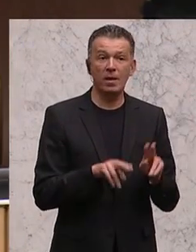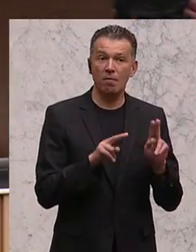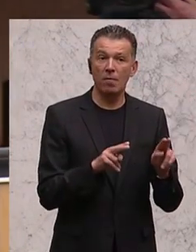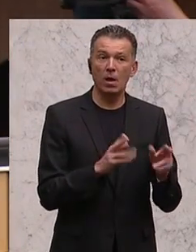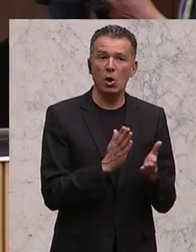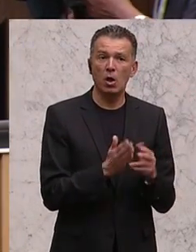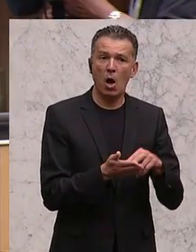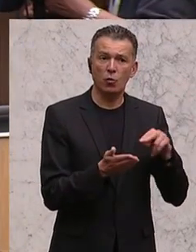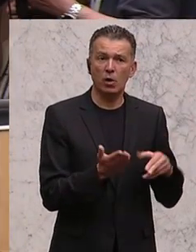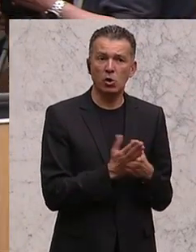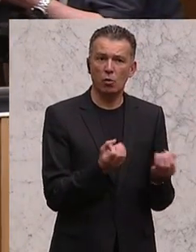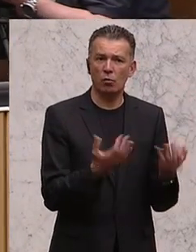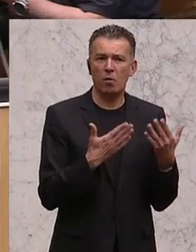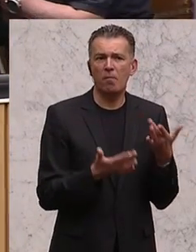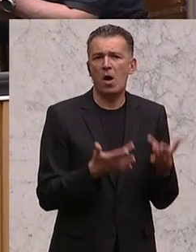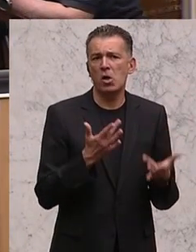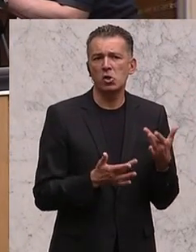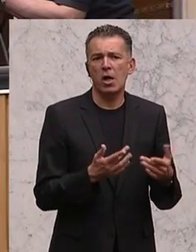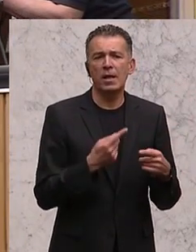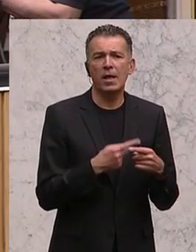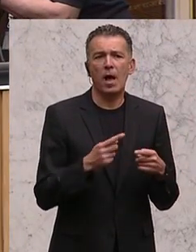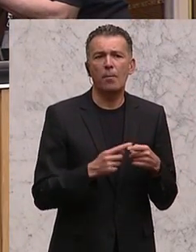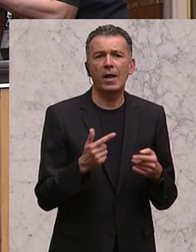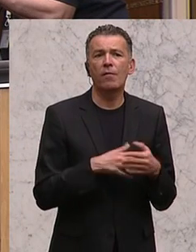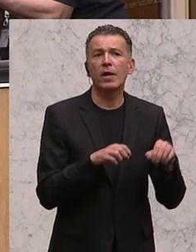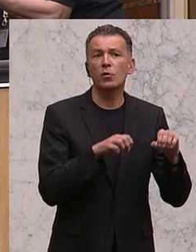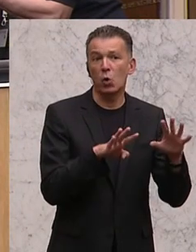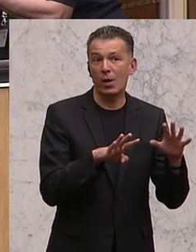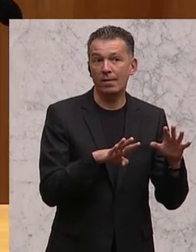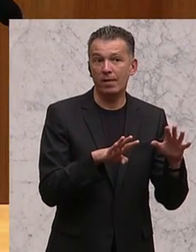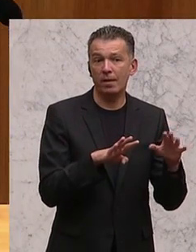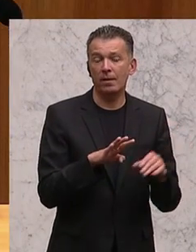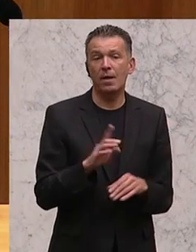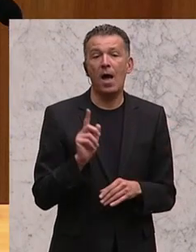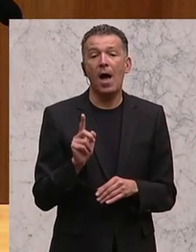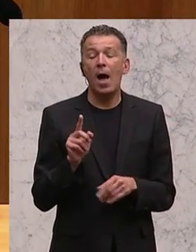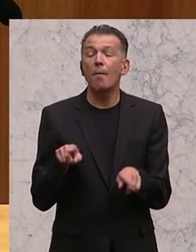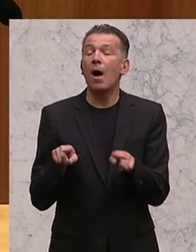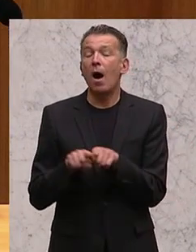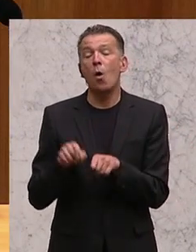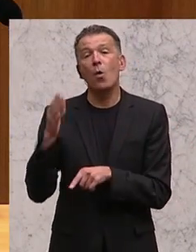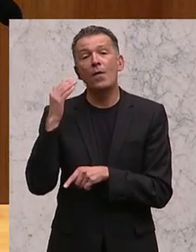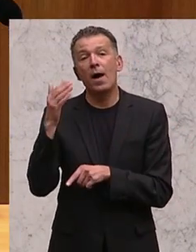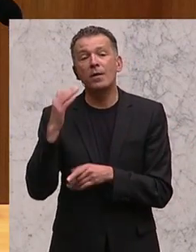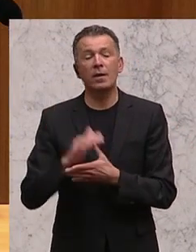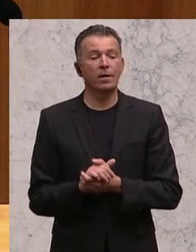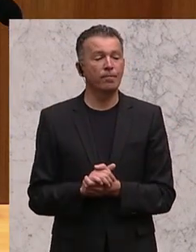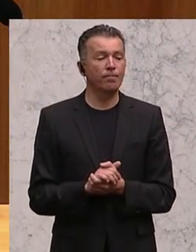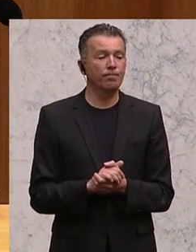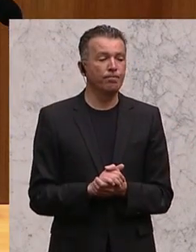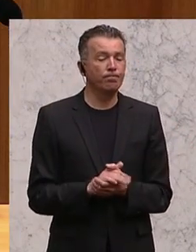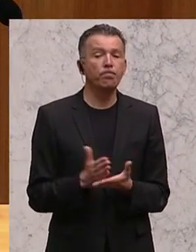ausgetreten sind. Das wird wahrscheinlich mit April 2019 sein. Aber wir müssen uns auch Gedanken darüber machen,